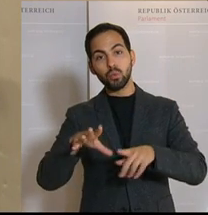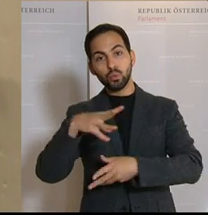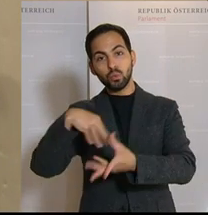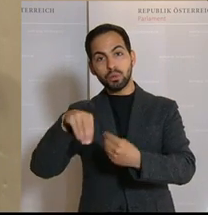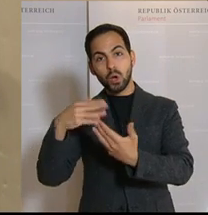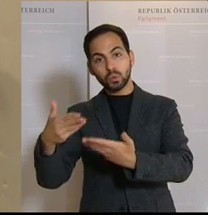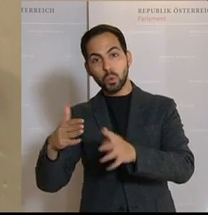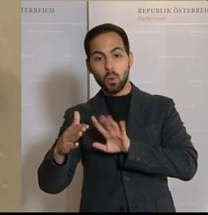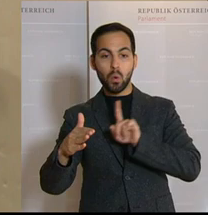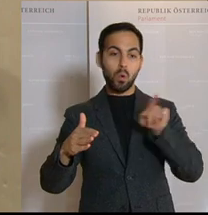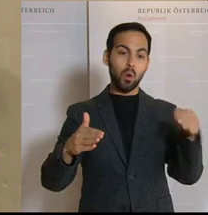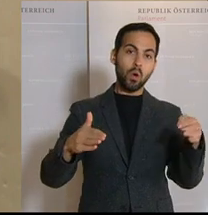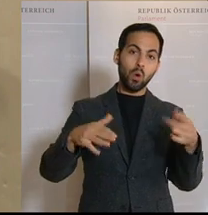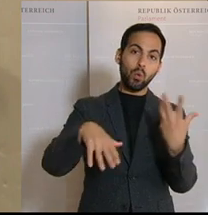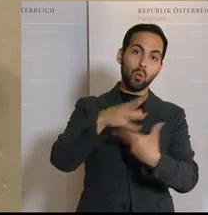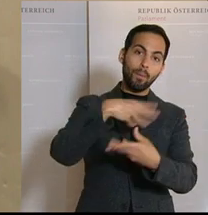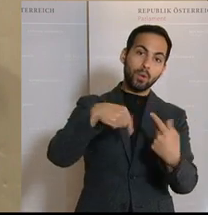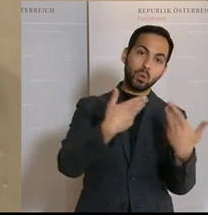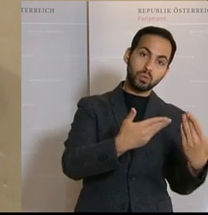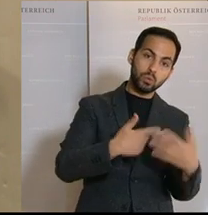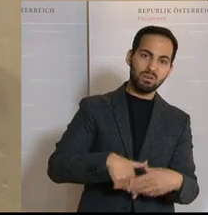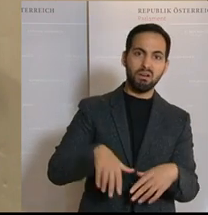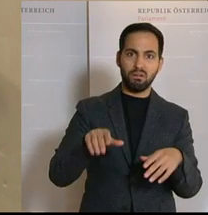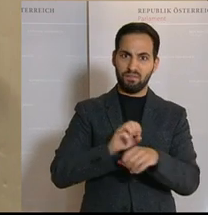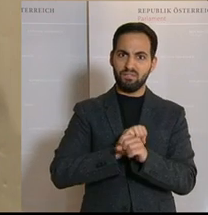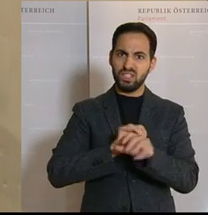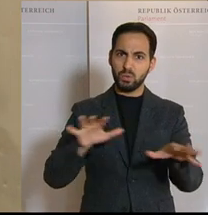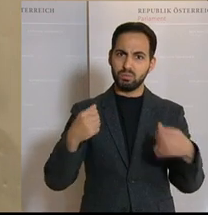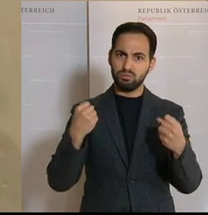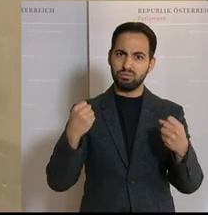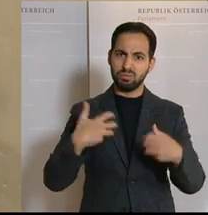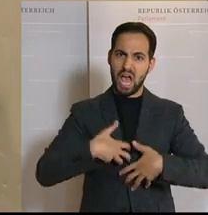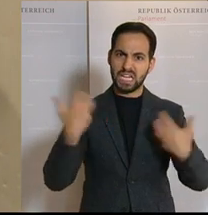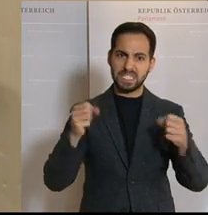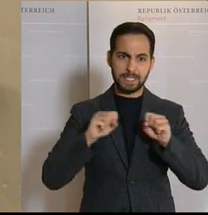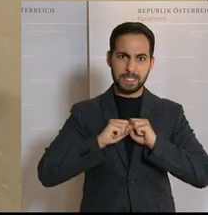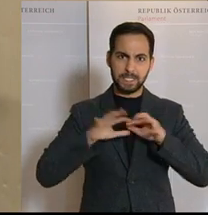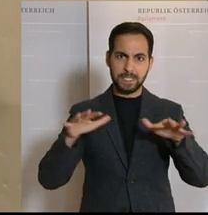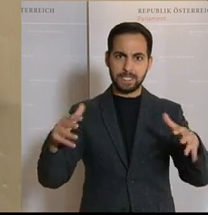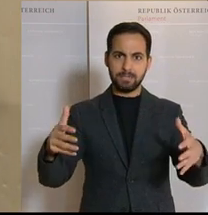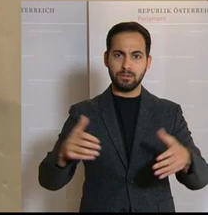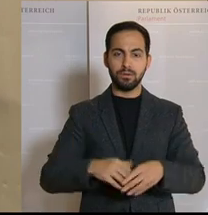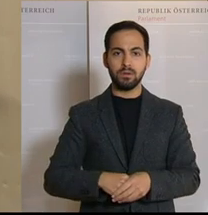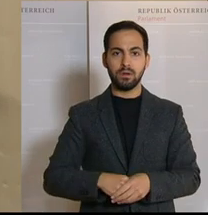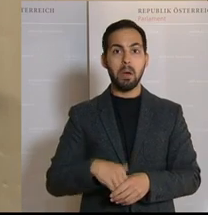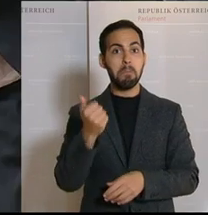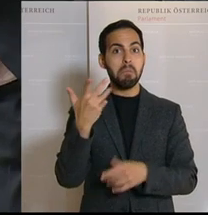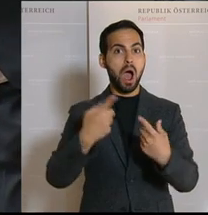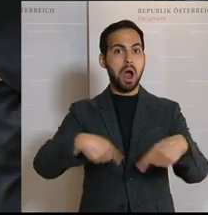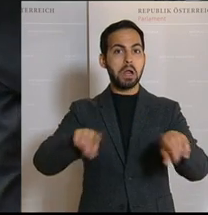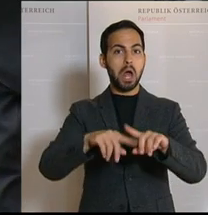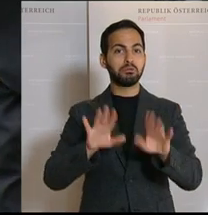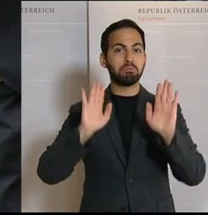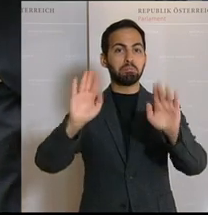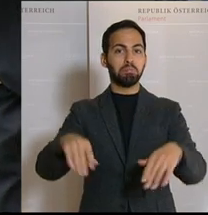mit dem aggressiven Virus. Einige Länder haben gar nicht reagiert. Andere